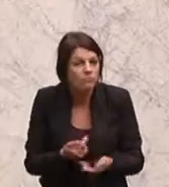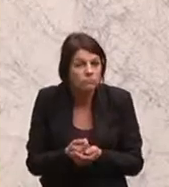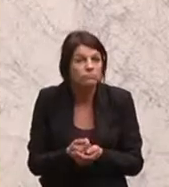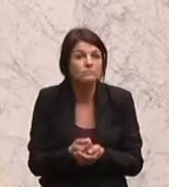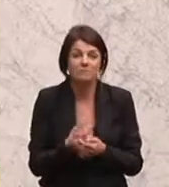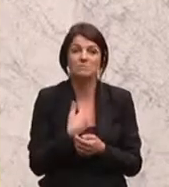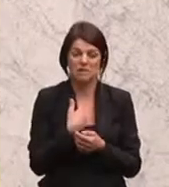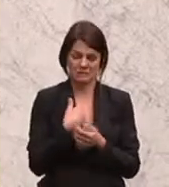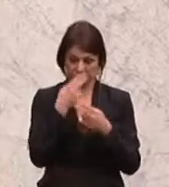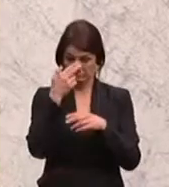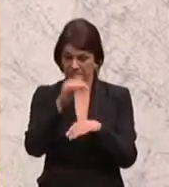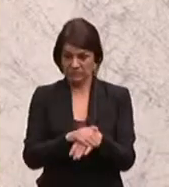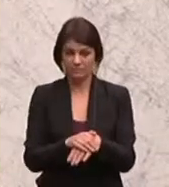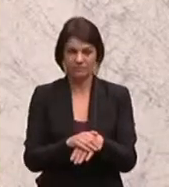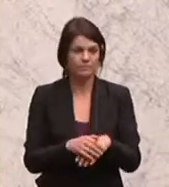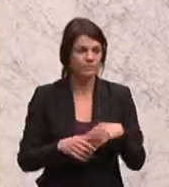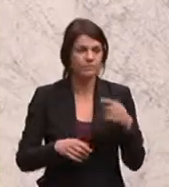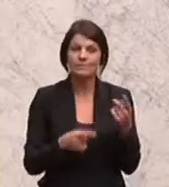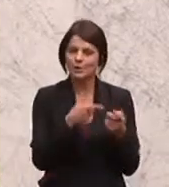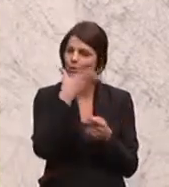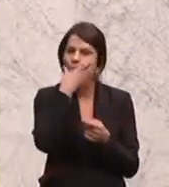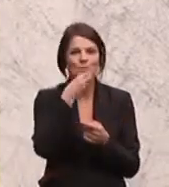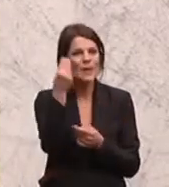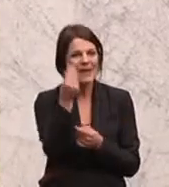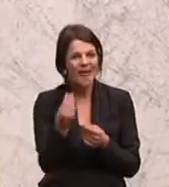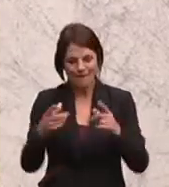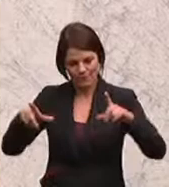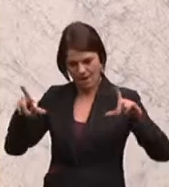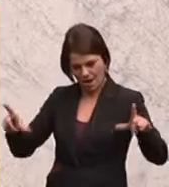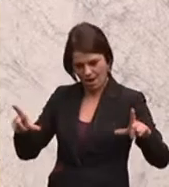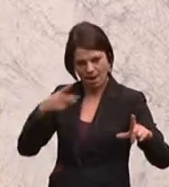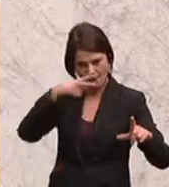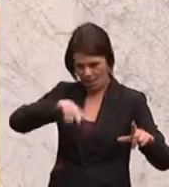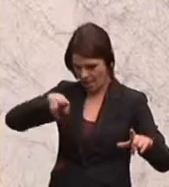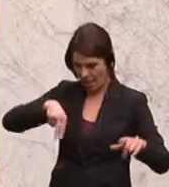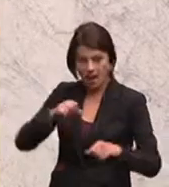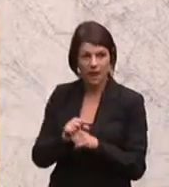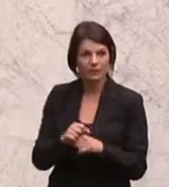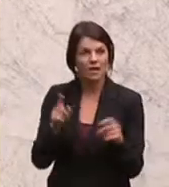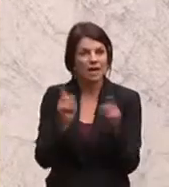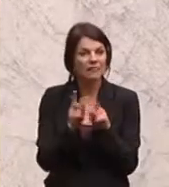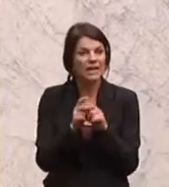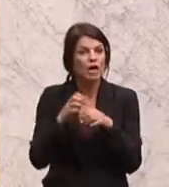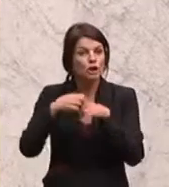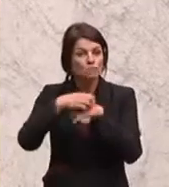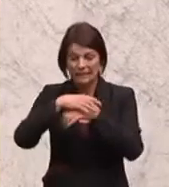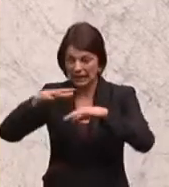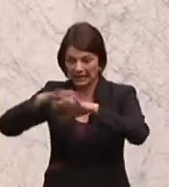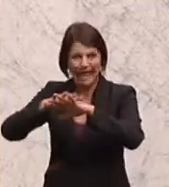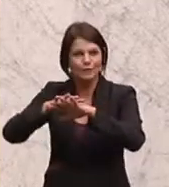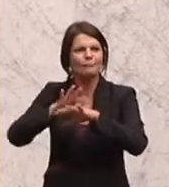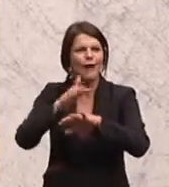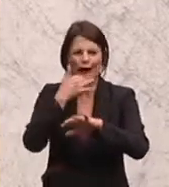Und ich kann eines feststellen. Sie haben eine wunderbare Grafik uns gezeigt. Ein Spinnennetz ist ein leicht